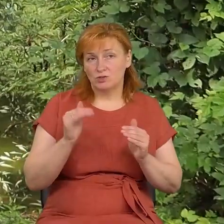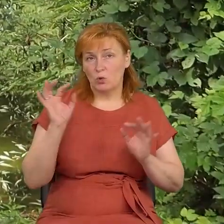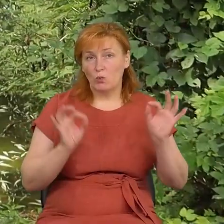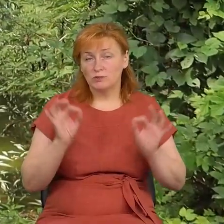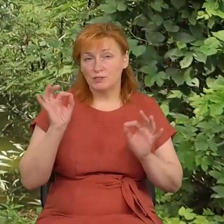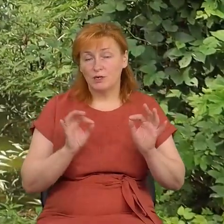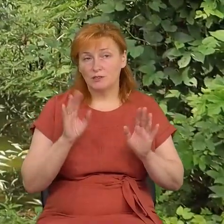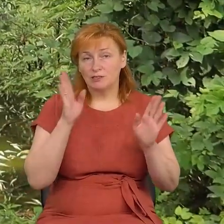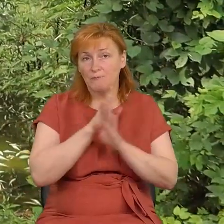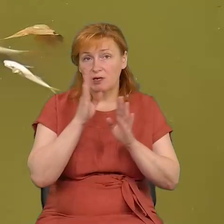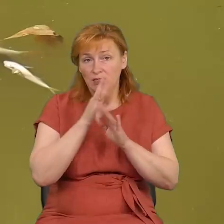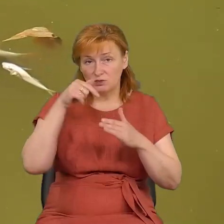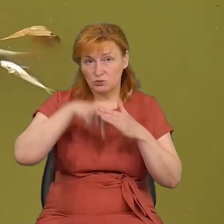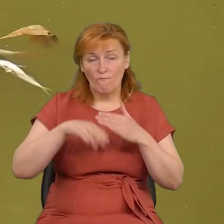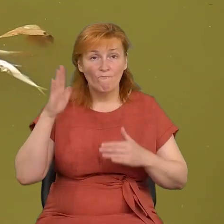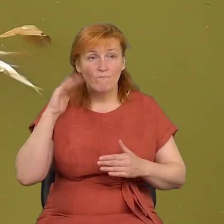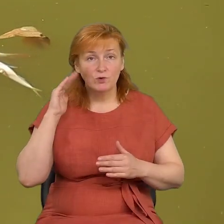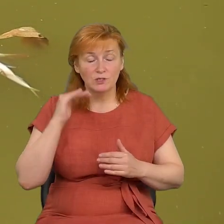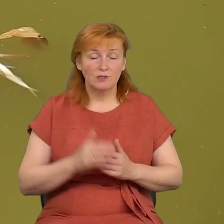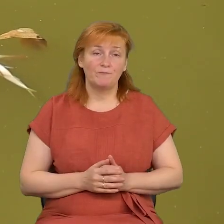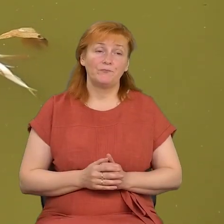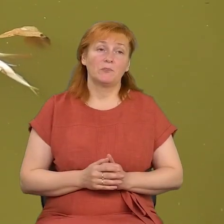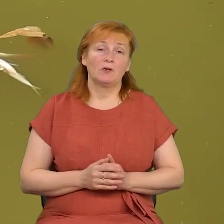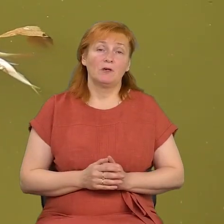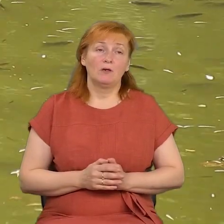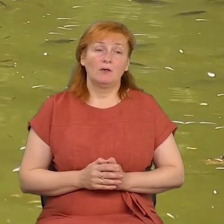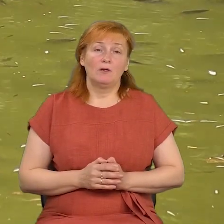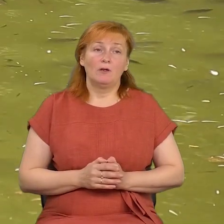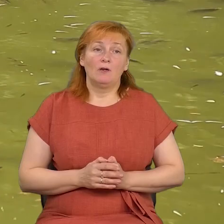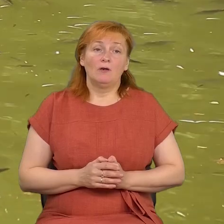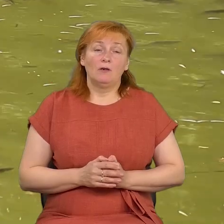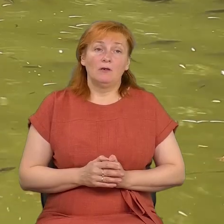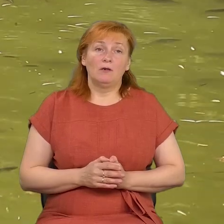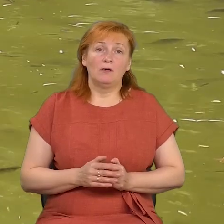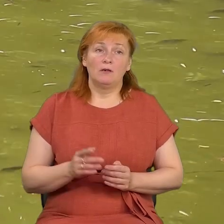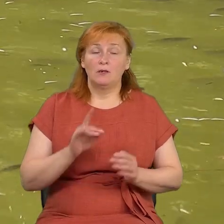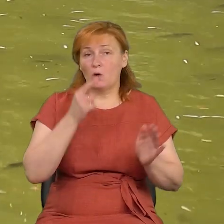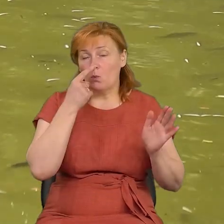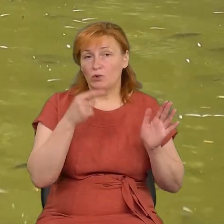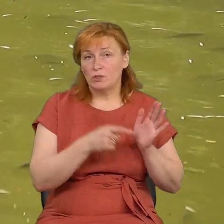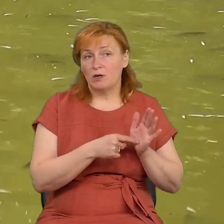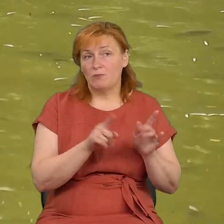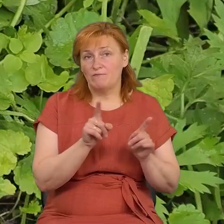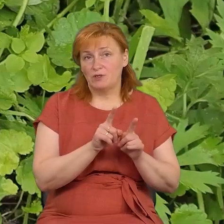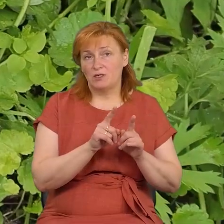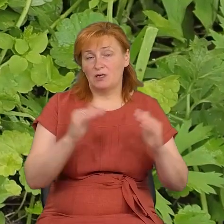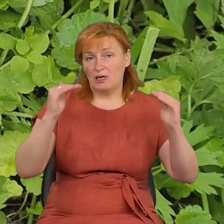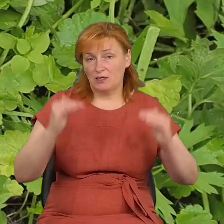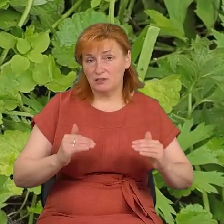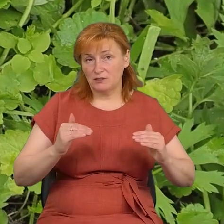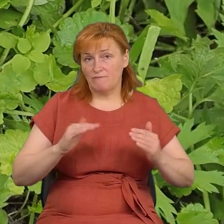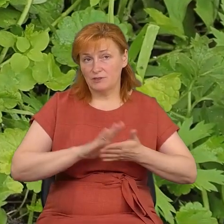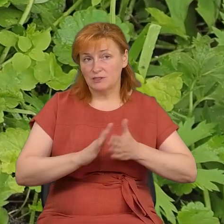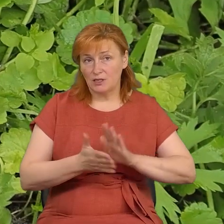яка потрапила сюди, яка тут розвелася, вона просто потрапила в такий кризовий стан. Другою